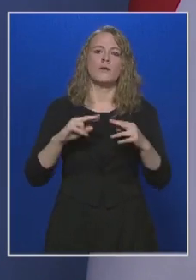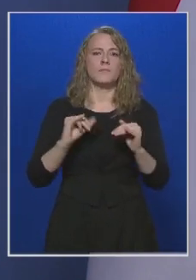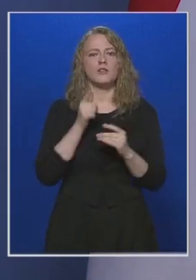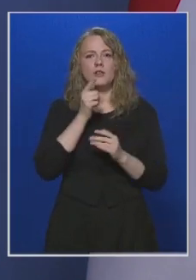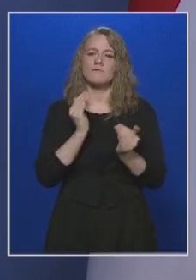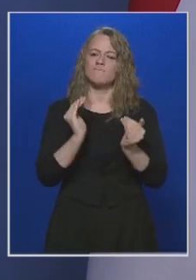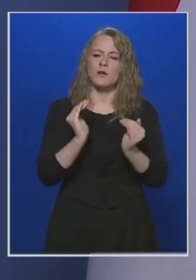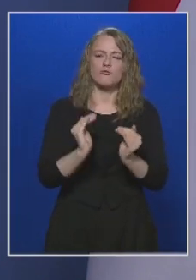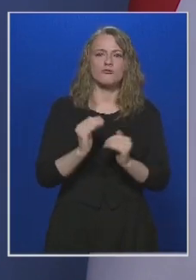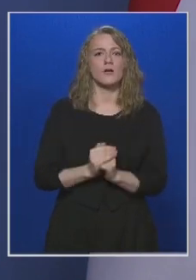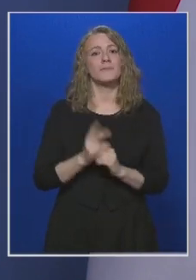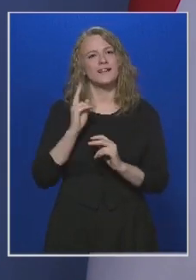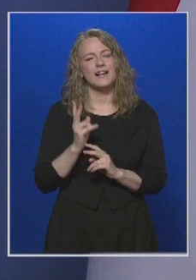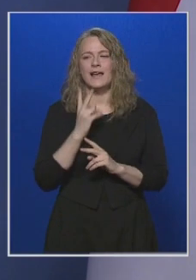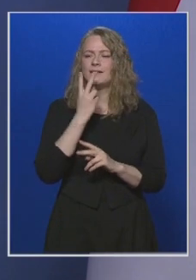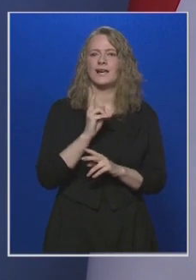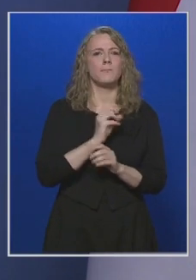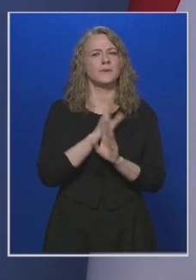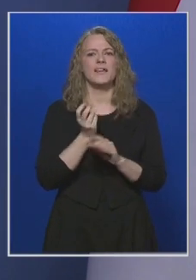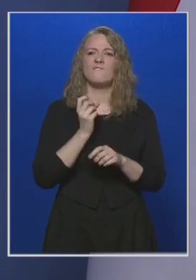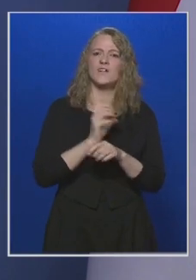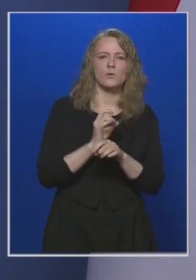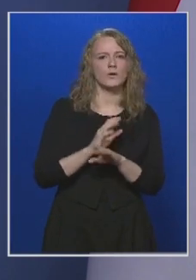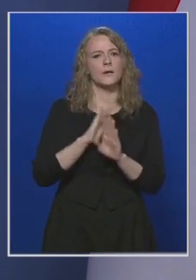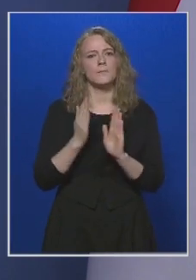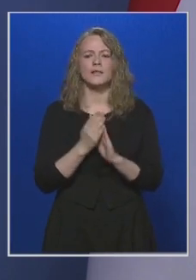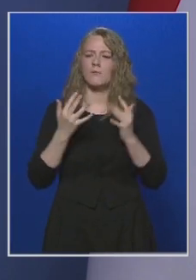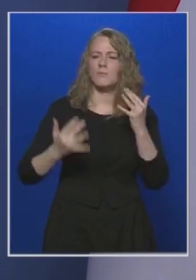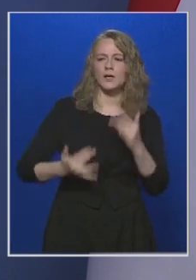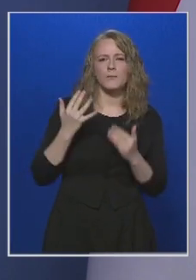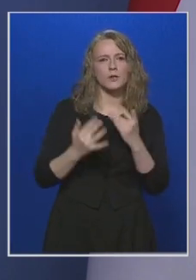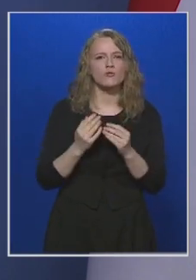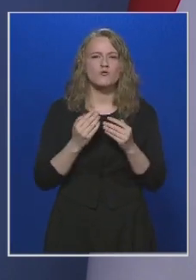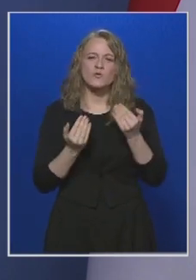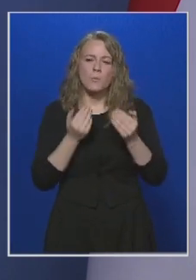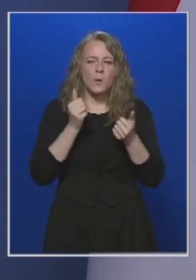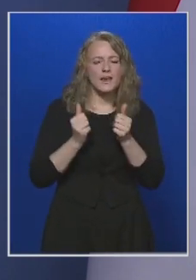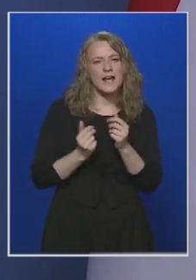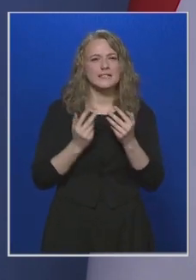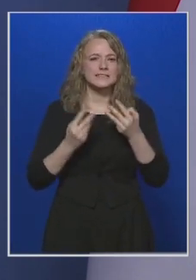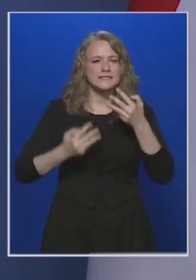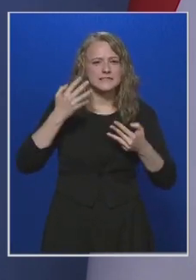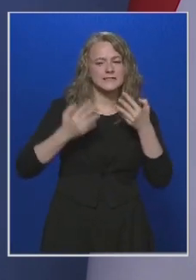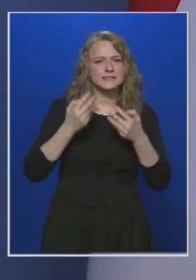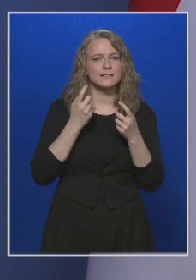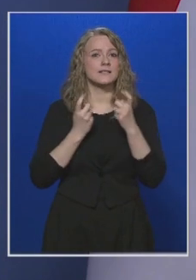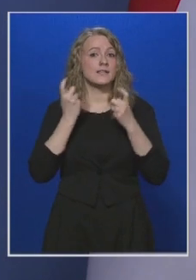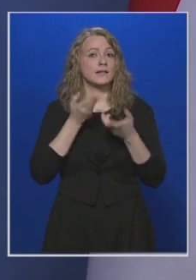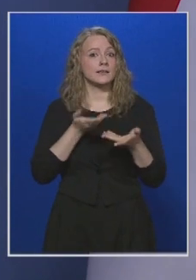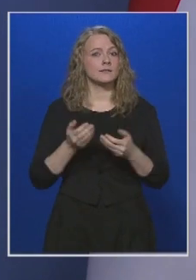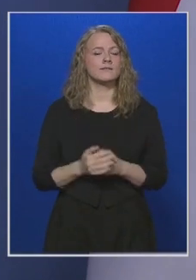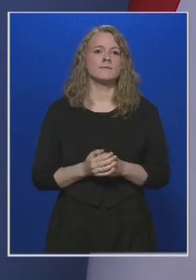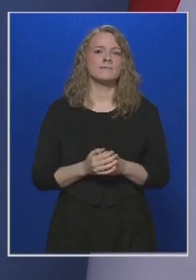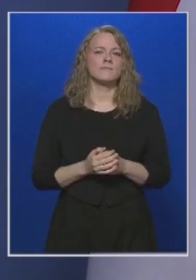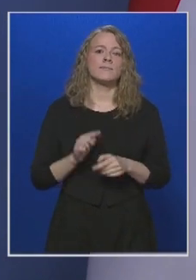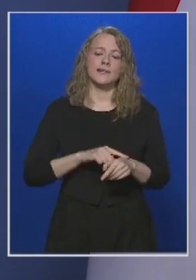látni kell minden virológiai, víruskutató és matematikus modellje szerint, hogy most ebben az